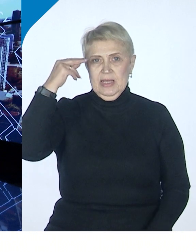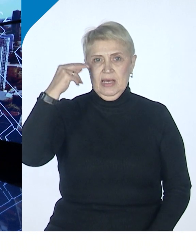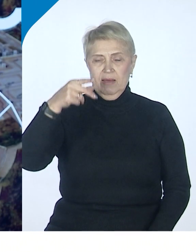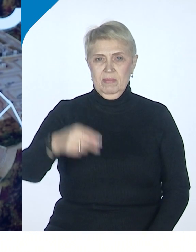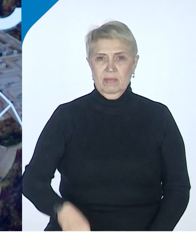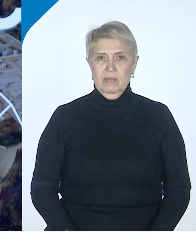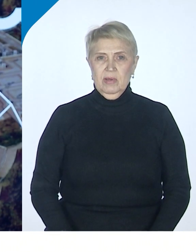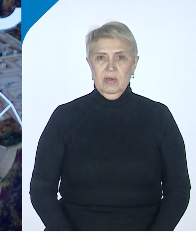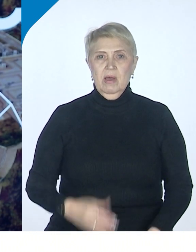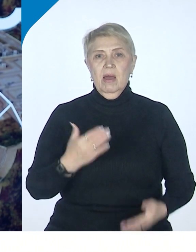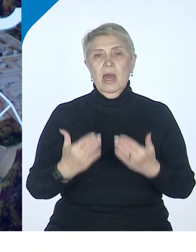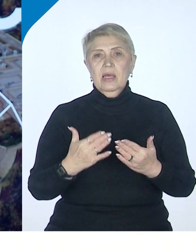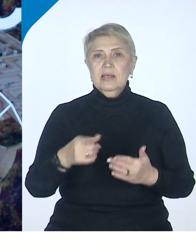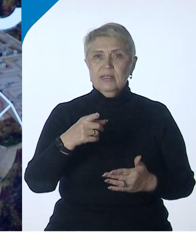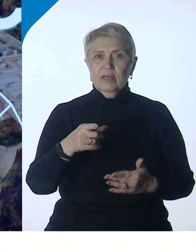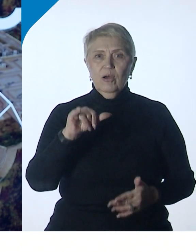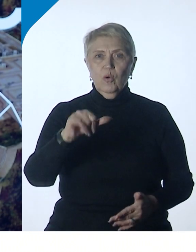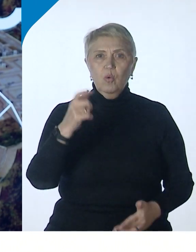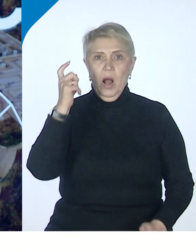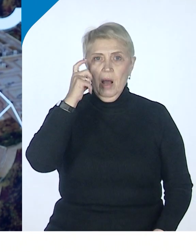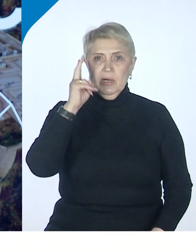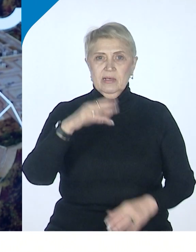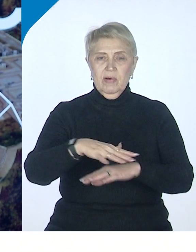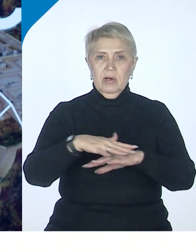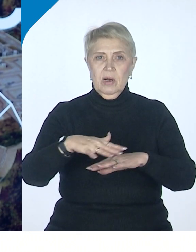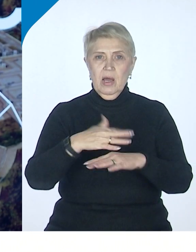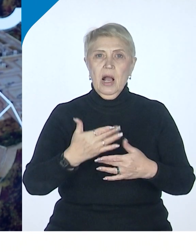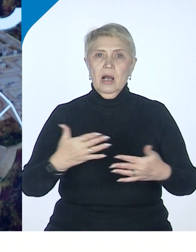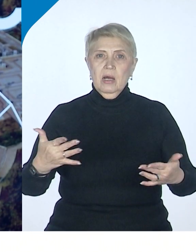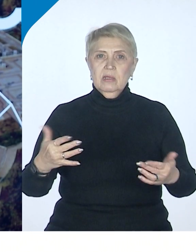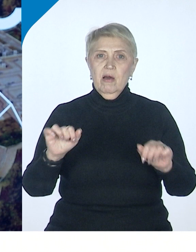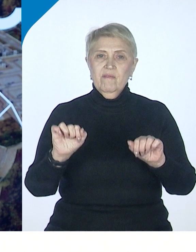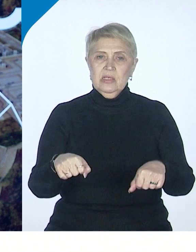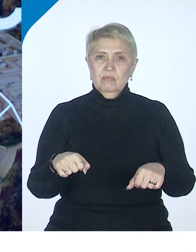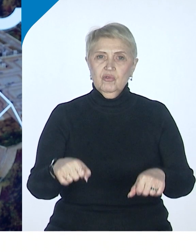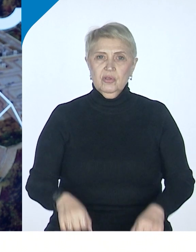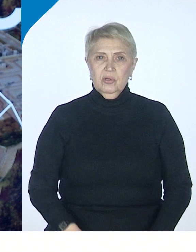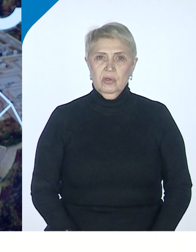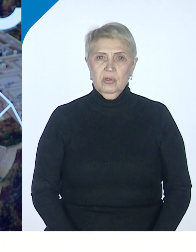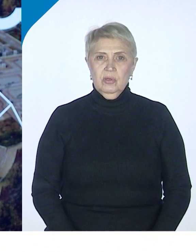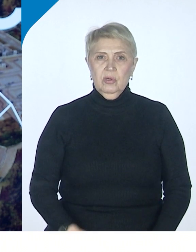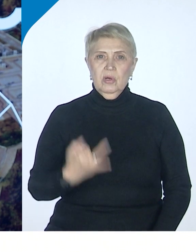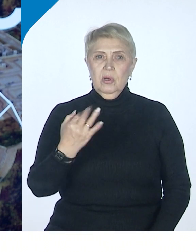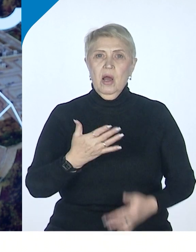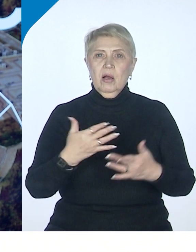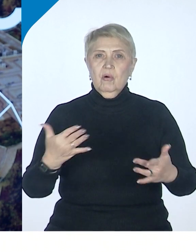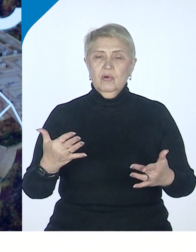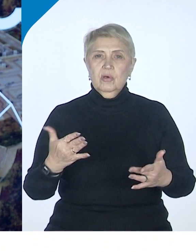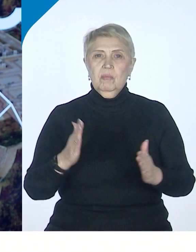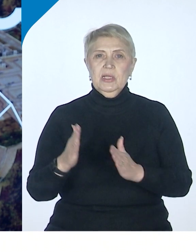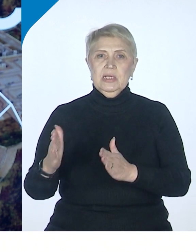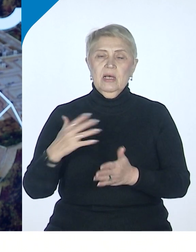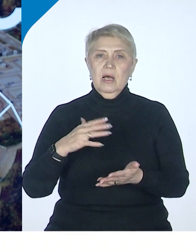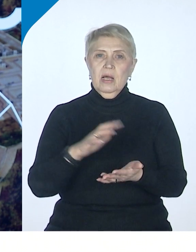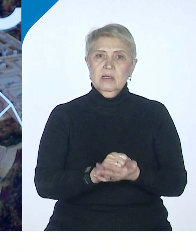есть ли у Хабаровского края какая-то возможность и какой-то потенциал занять